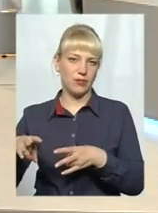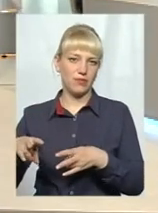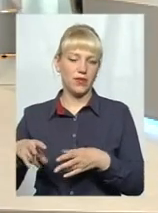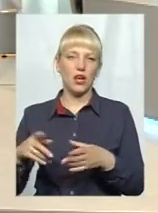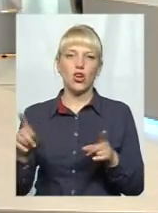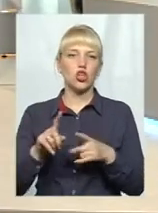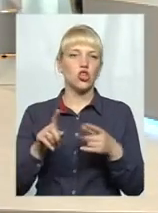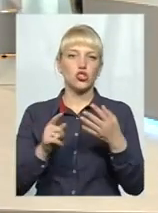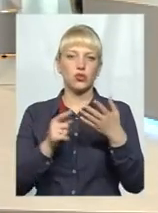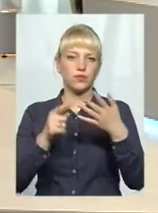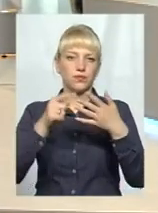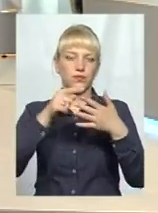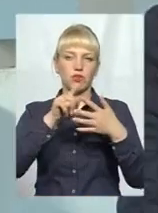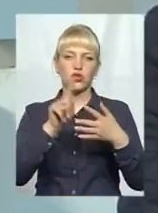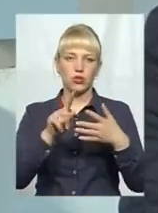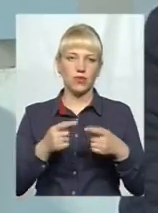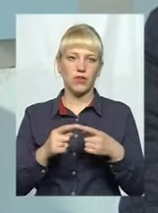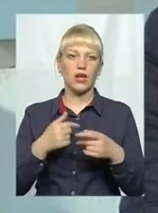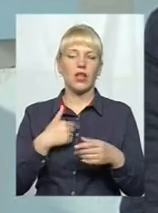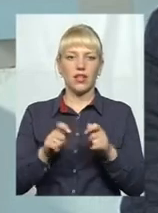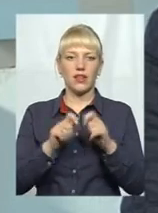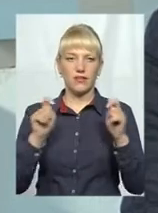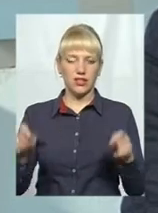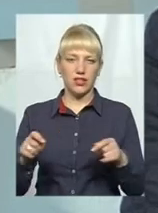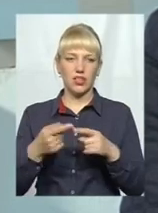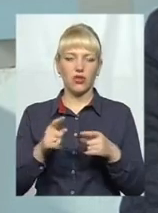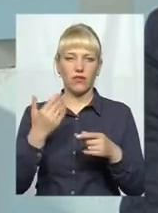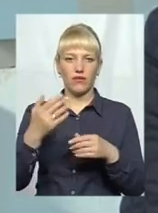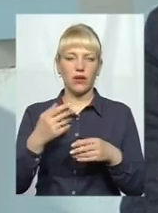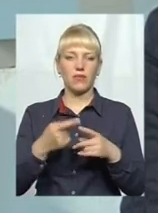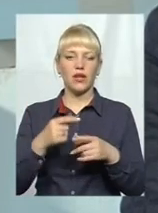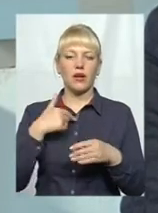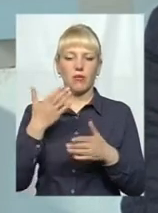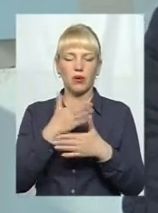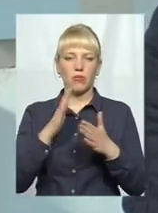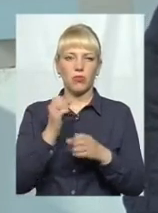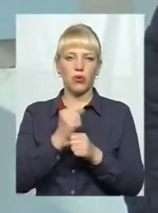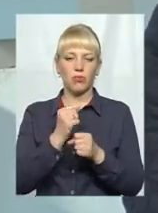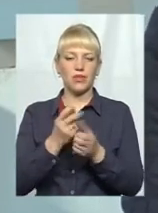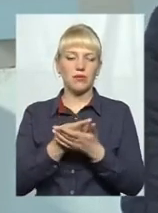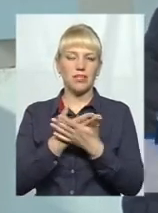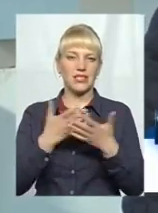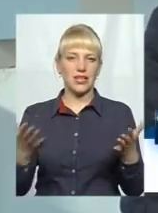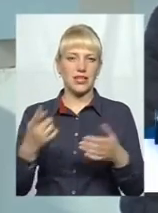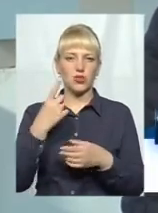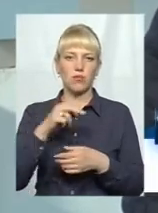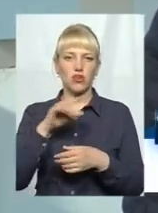Що лідирує? Ну, відкрию карти, тому що ми хочемо робити презентацію першого червня, тому що це перший етап